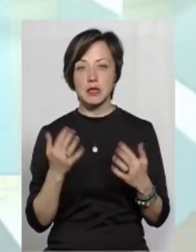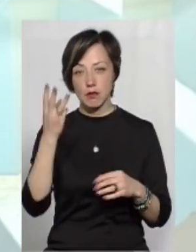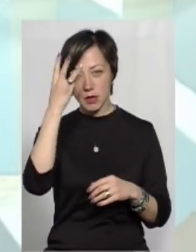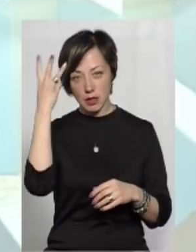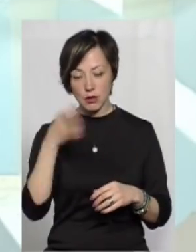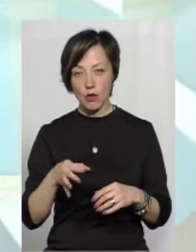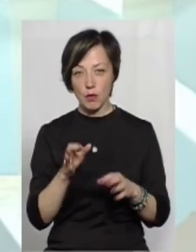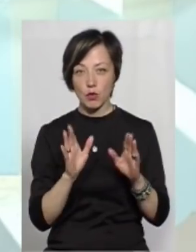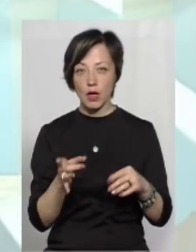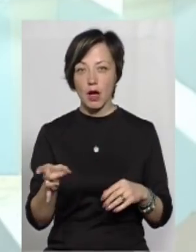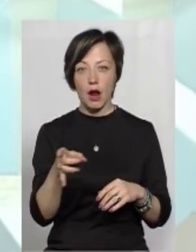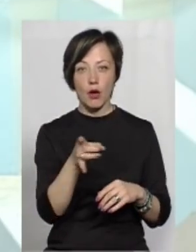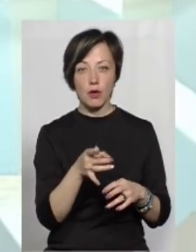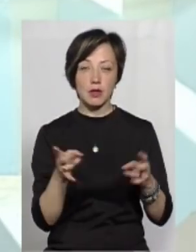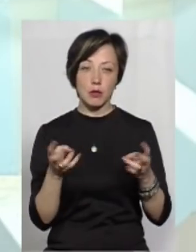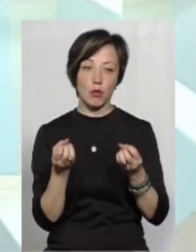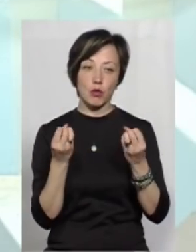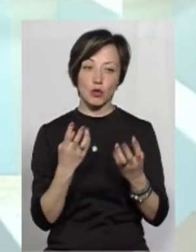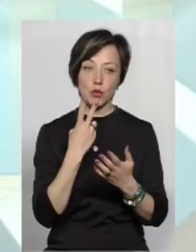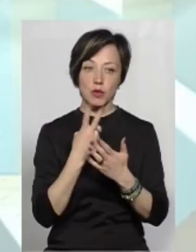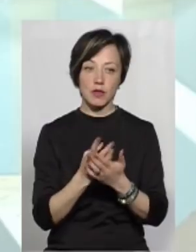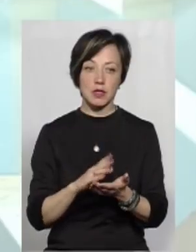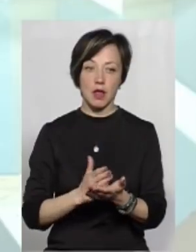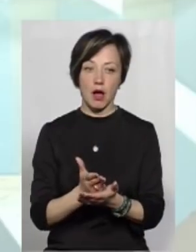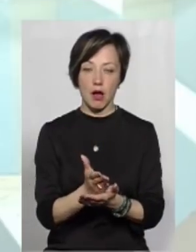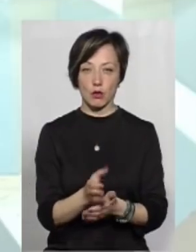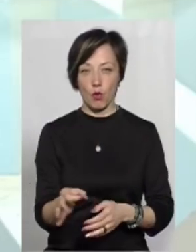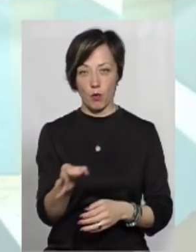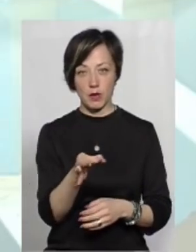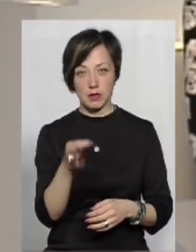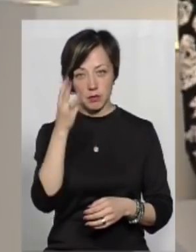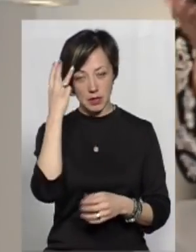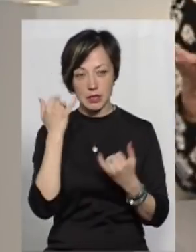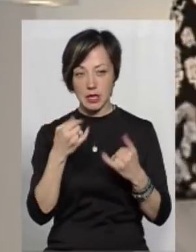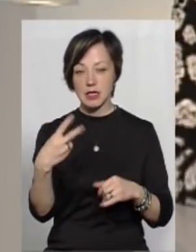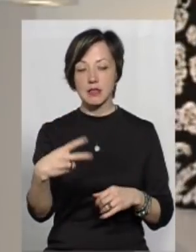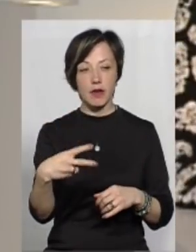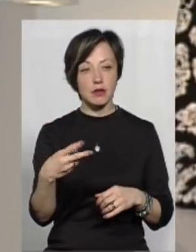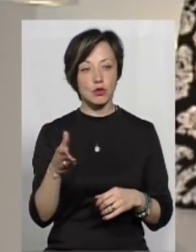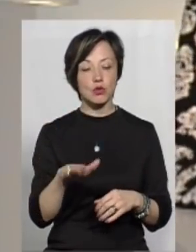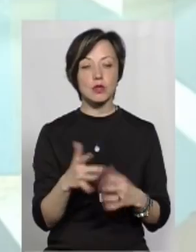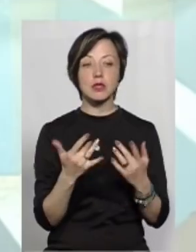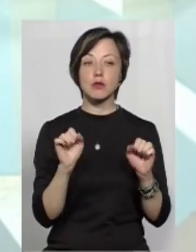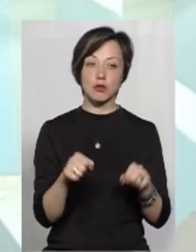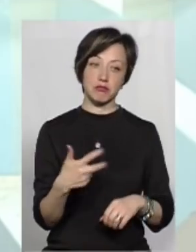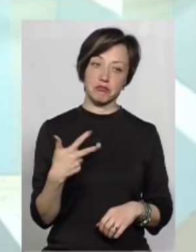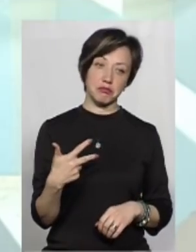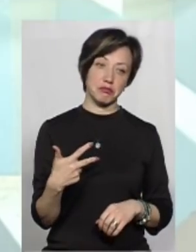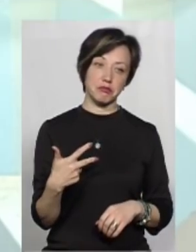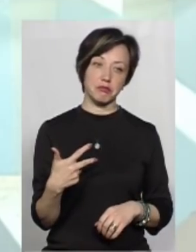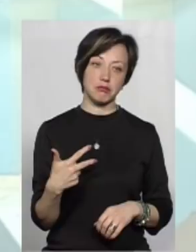в Хмельницькій області буде районів, треба просто подивитися на карту Хмельницької області. Там все ясно. Скільки може бути? Три.